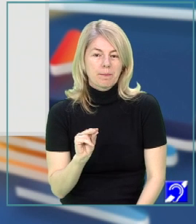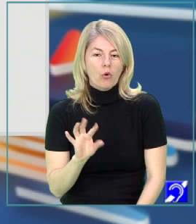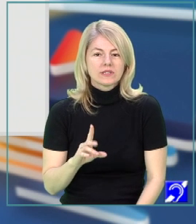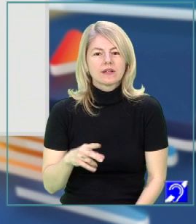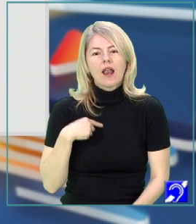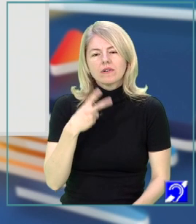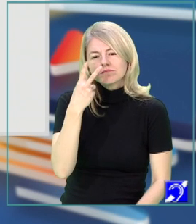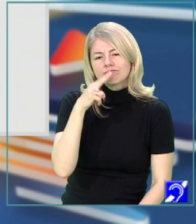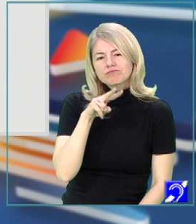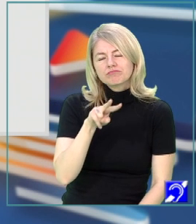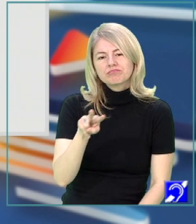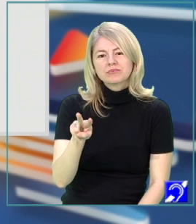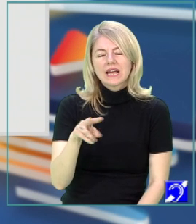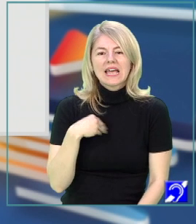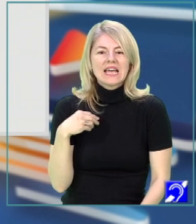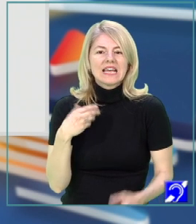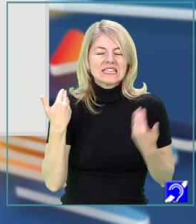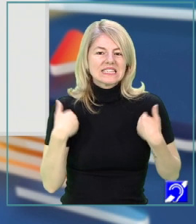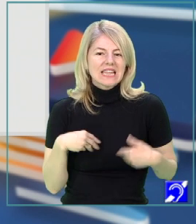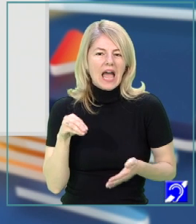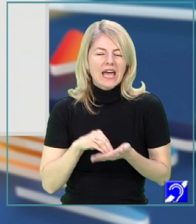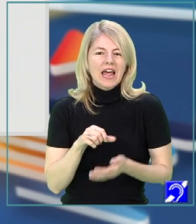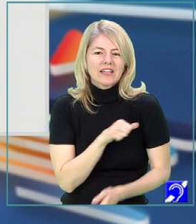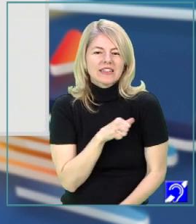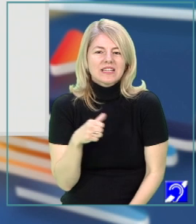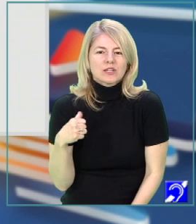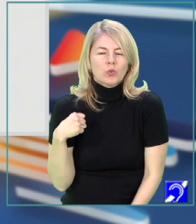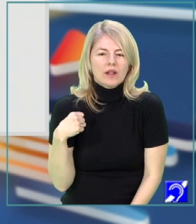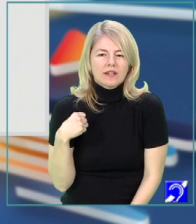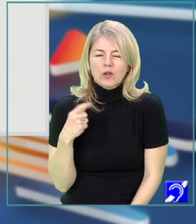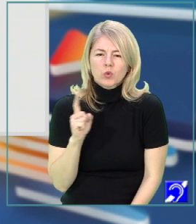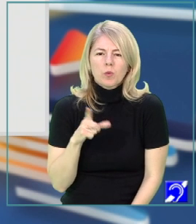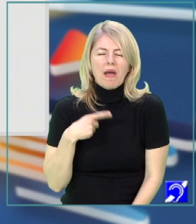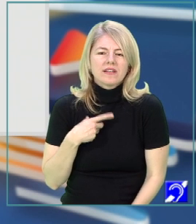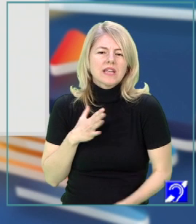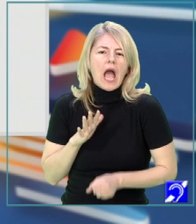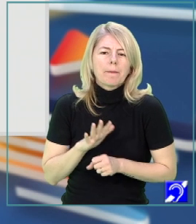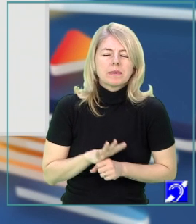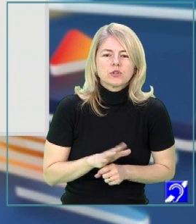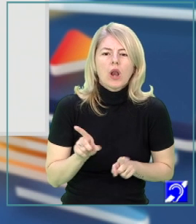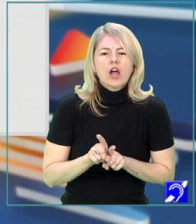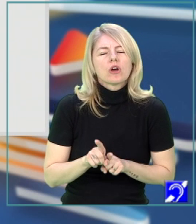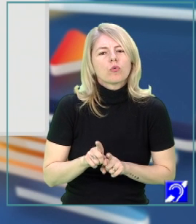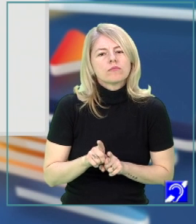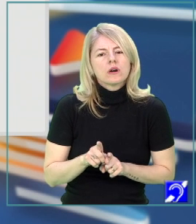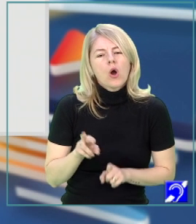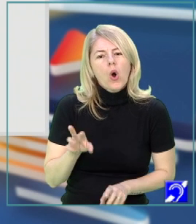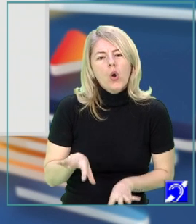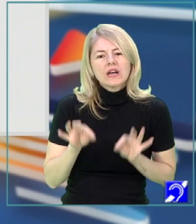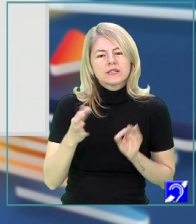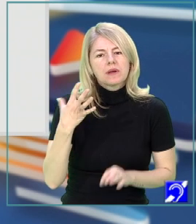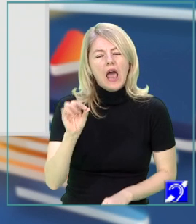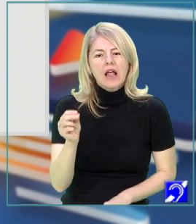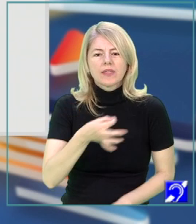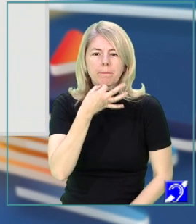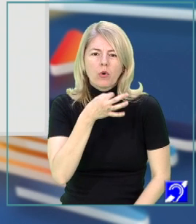contemplatorului, starea aceasta de singurătate nu mai este apăsătoare. Așa cum o regăsim în alte